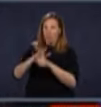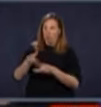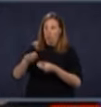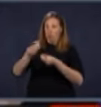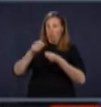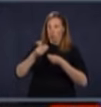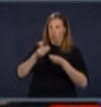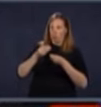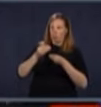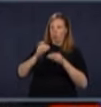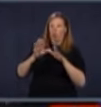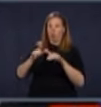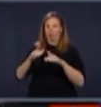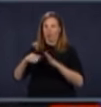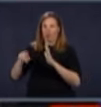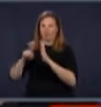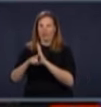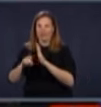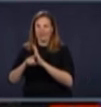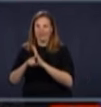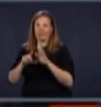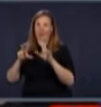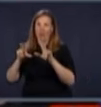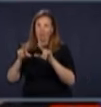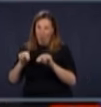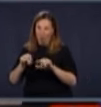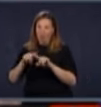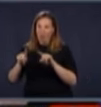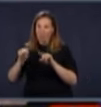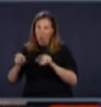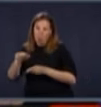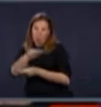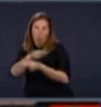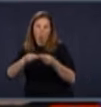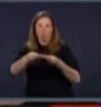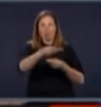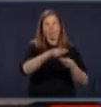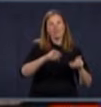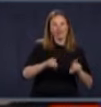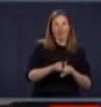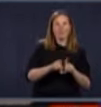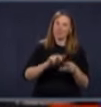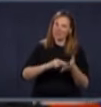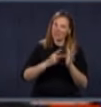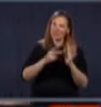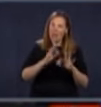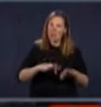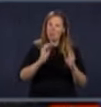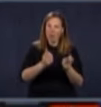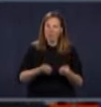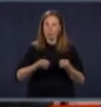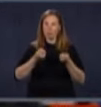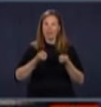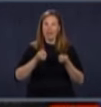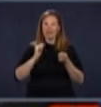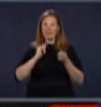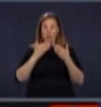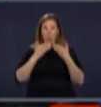ils sont quand même des transmetteurs, jusqu'à preuve du contraire, du virus. Donc, on ne peut pas